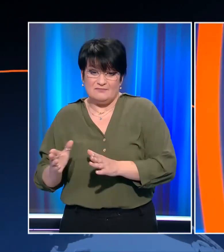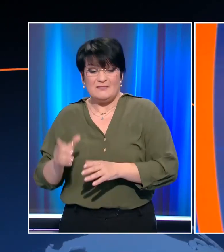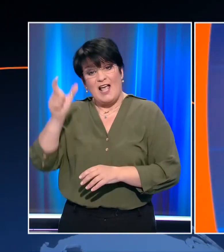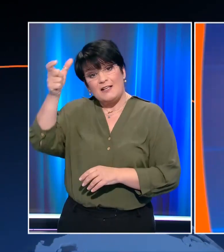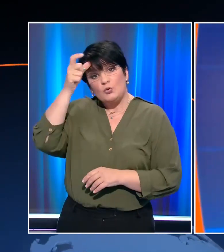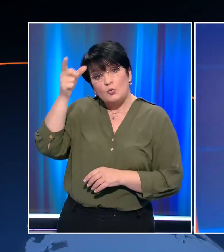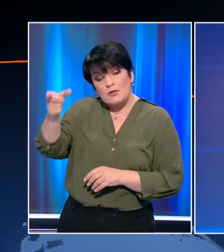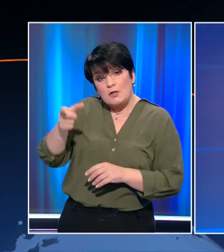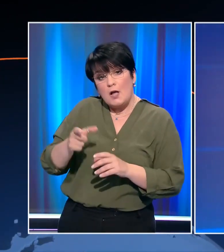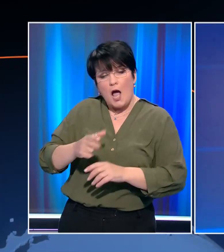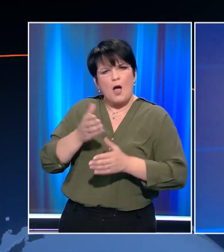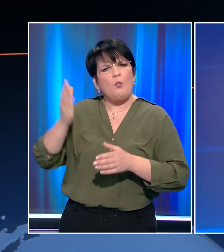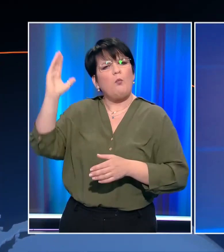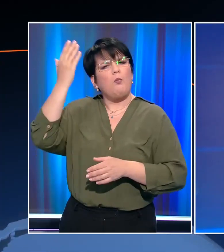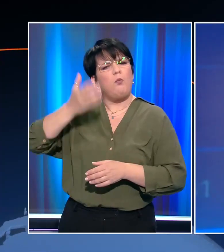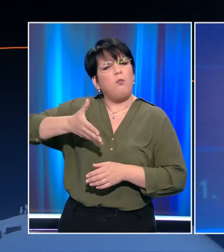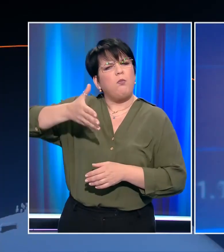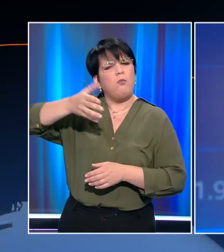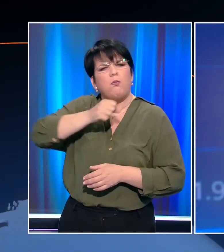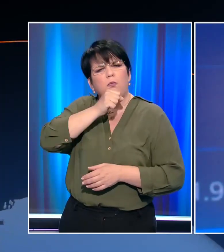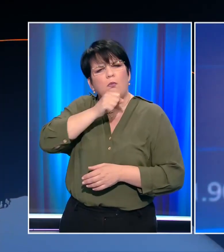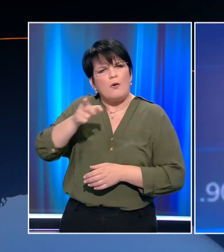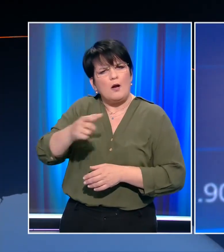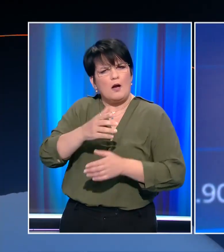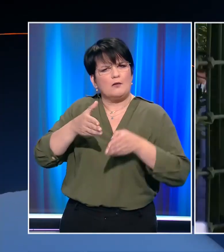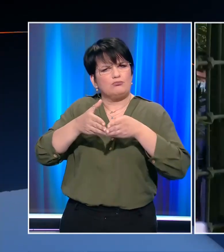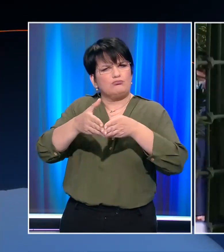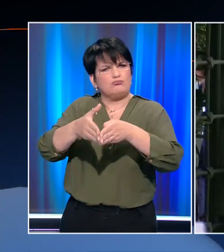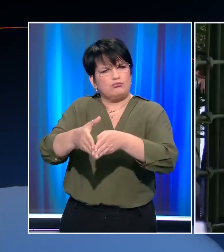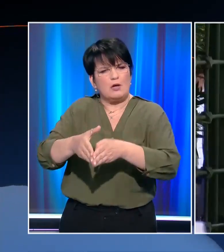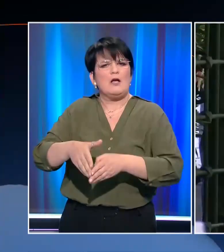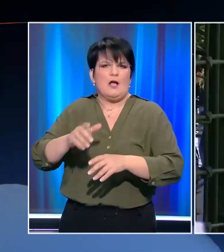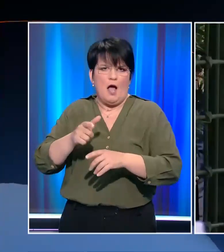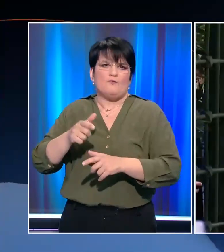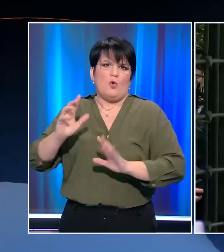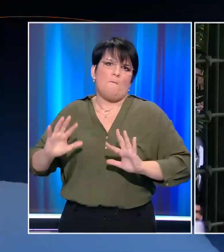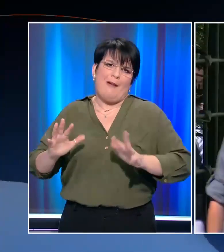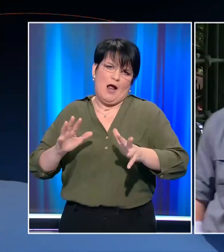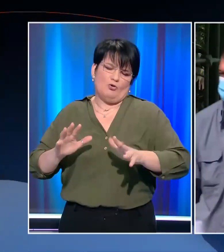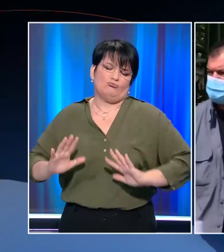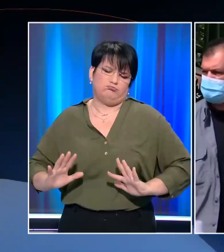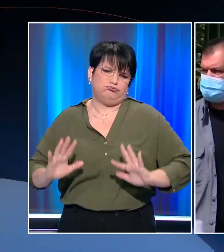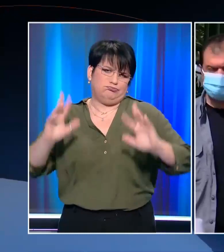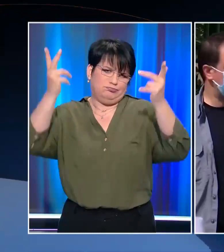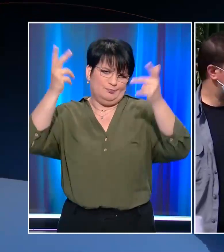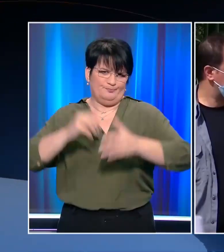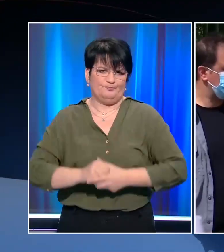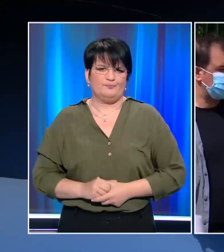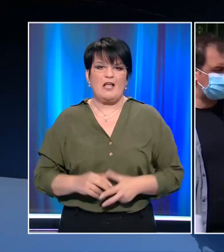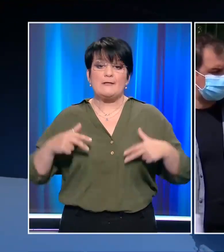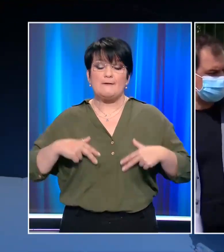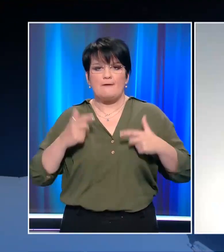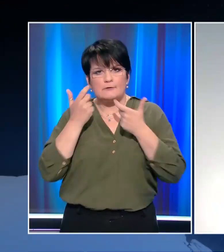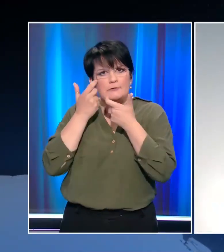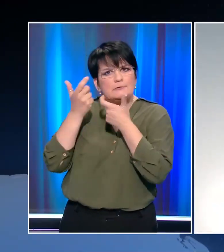απόστρατων ναυαρχών και σενάρια για πιθανό πραξικόπημα. Η κυβέρνηση παρακολουθεί με προσοχή τις εσωτερικές εξελίξεις